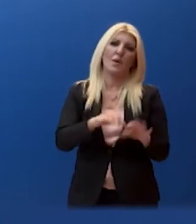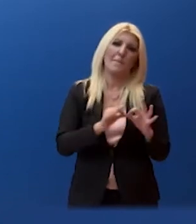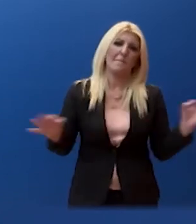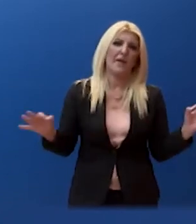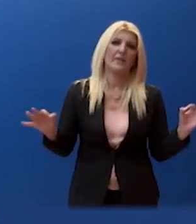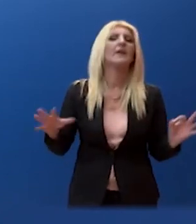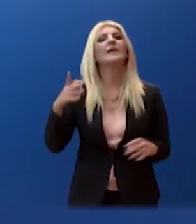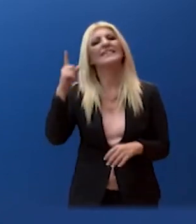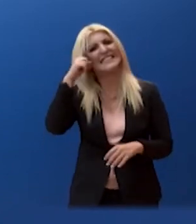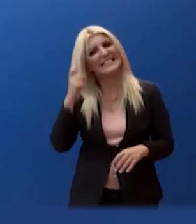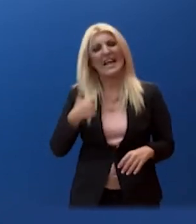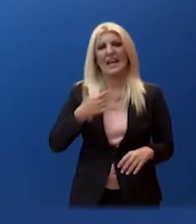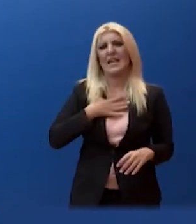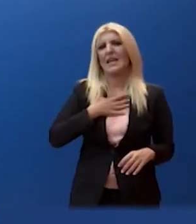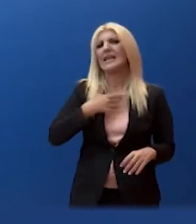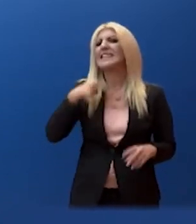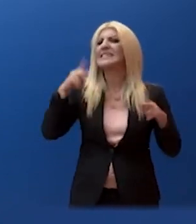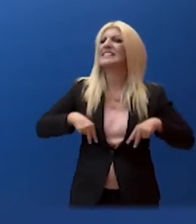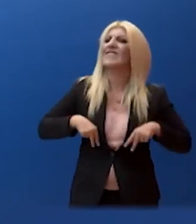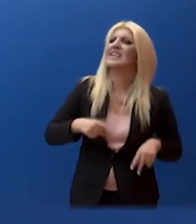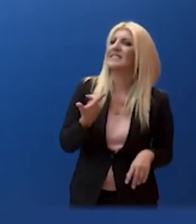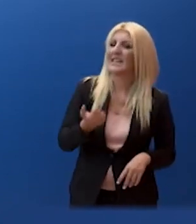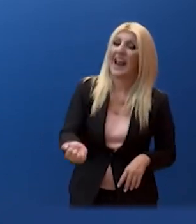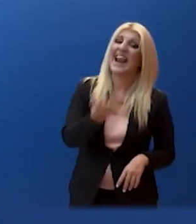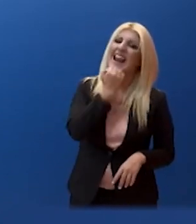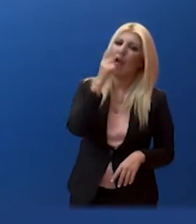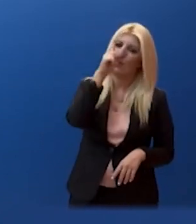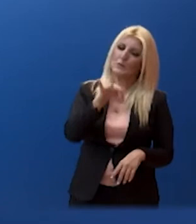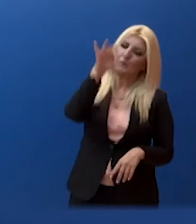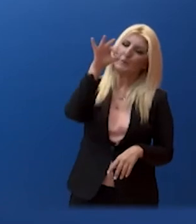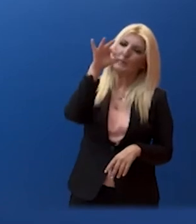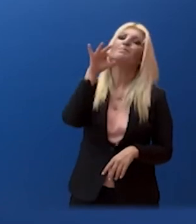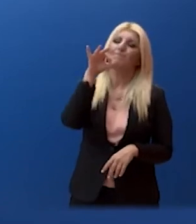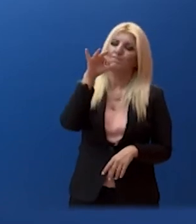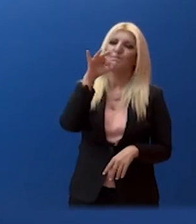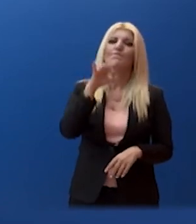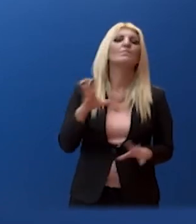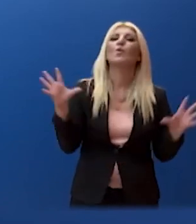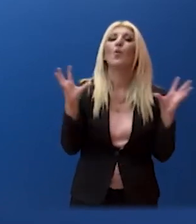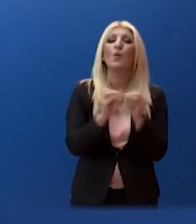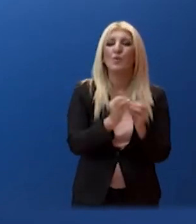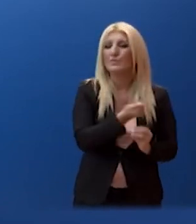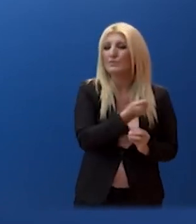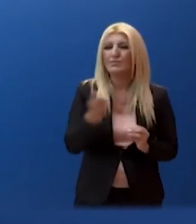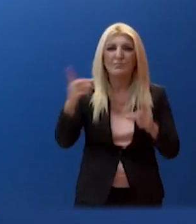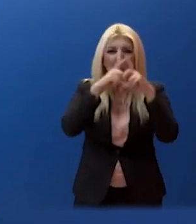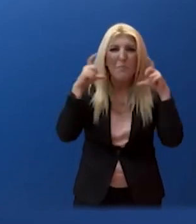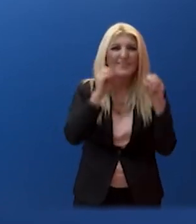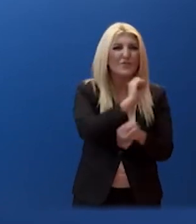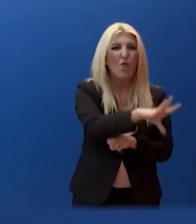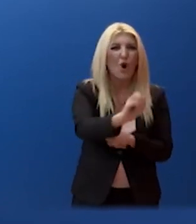ανορθογραφία, αυτή που αφορούσε το μέγεθος ενός σημαντικού αριθμού από τις μάσκες που διενεμήθηκαν στα παιδιά μας.